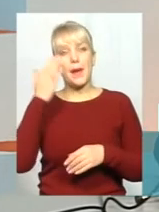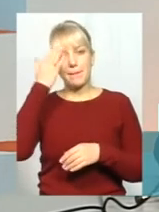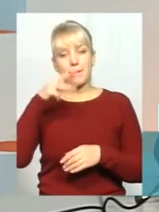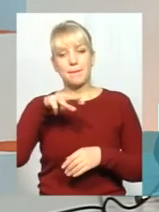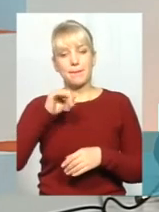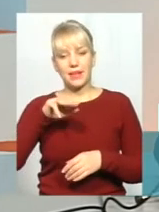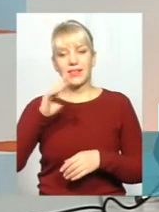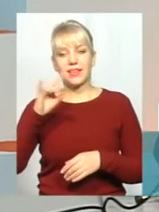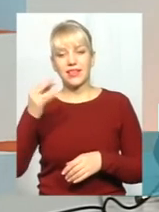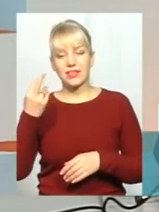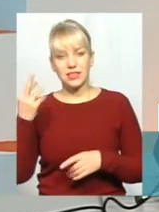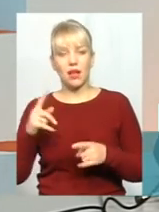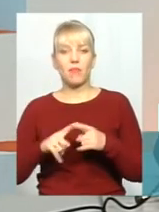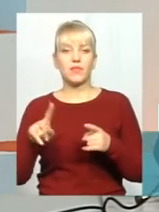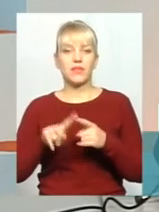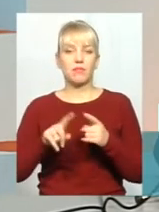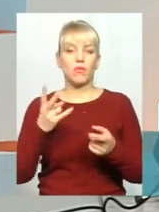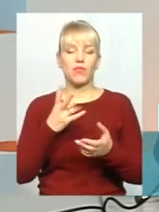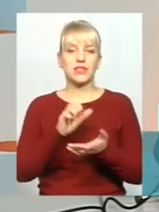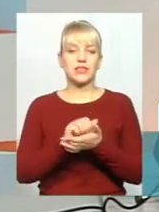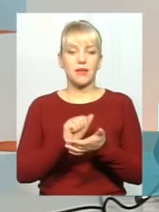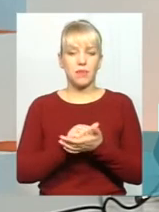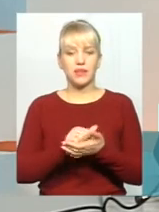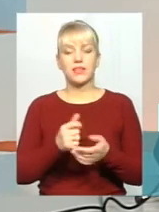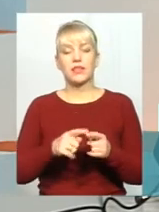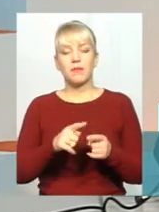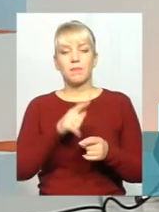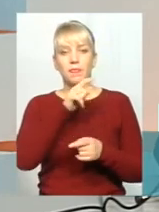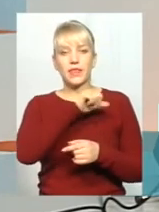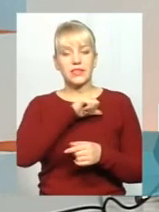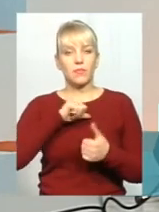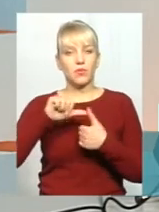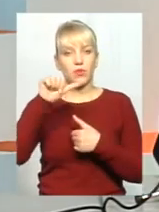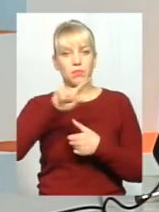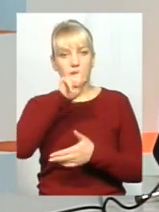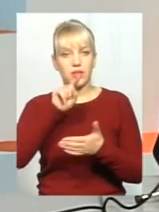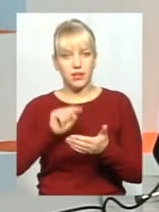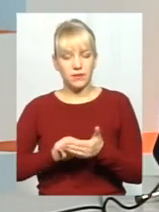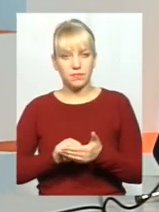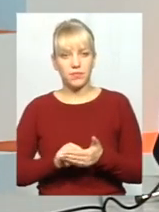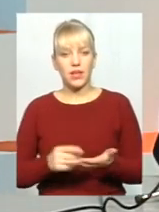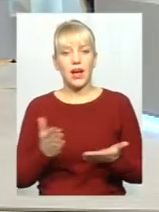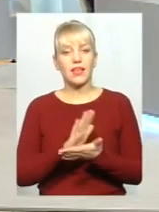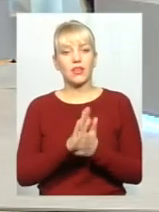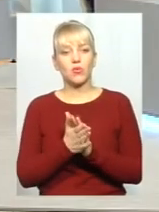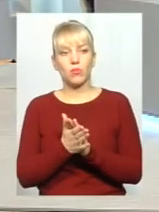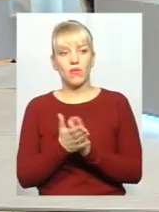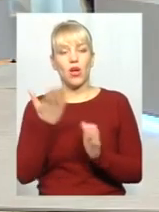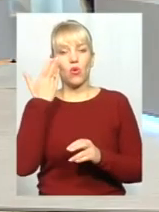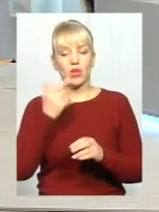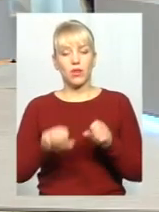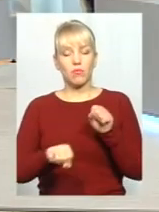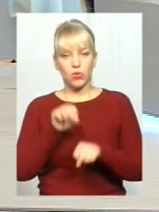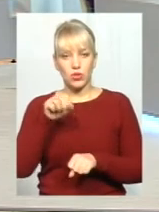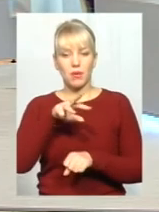розумієте? Вони мають цим займатися і вже виходити з того можуть вони чи не можуть. Але за яких умов митниця розбирається? Коли порушені митні правила?